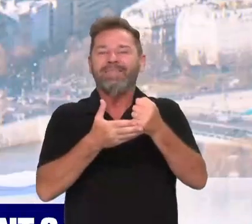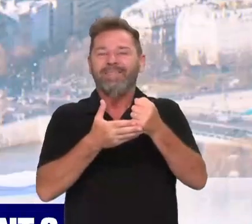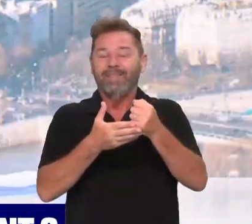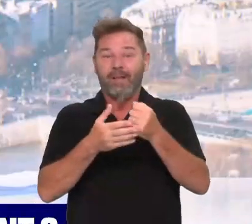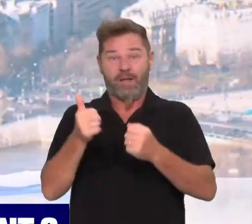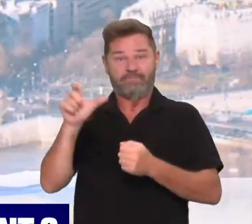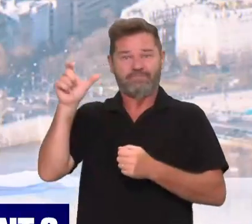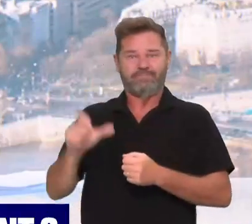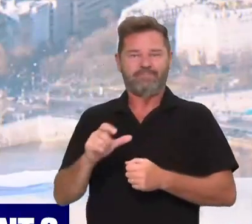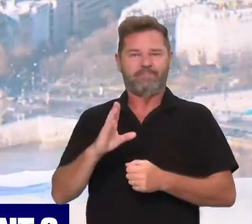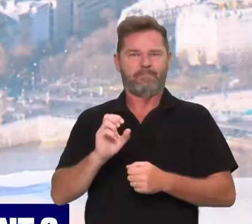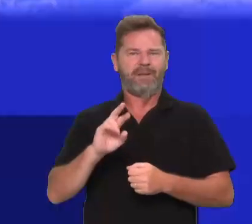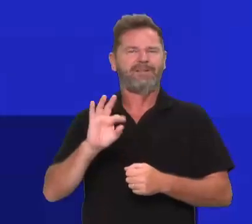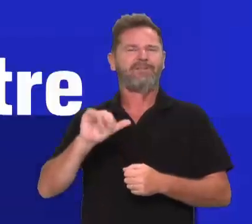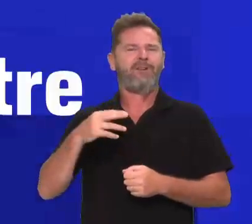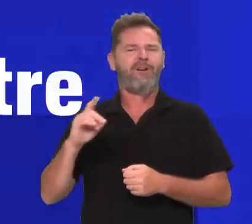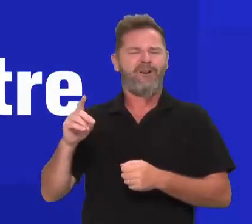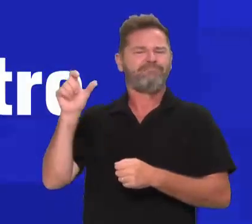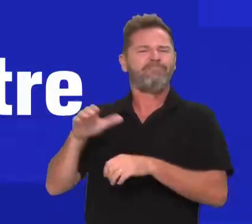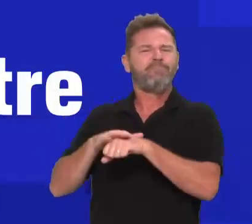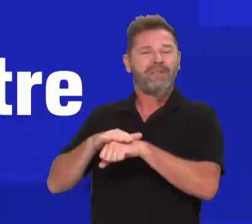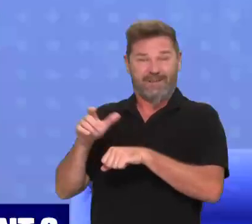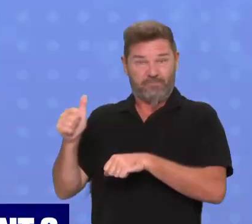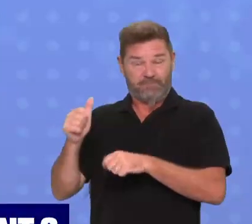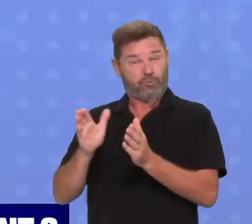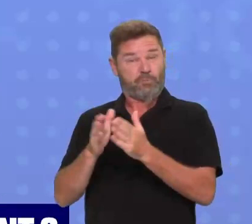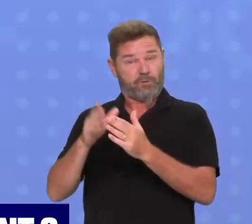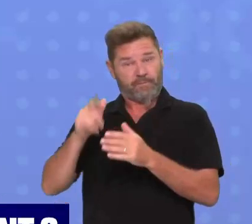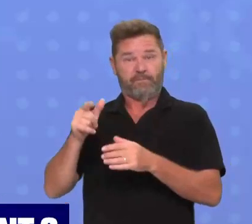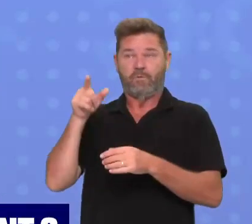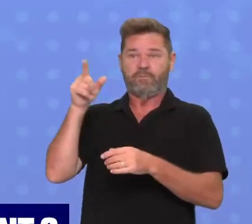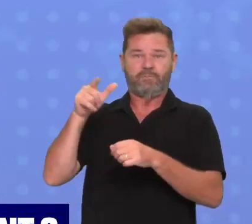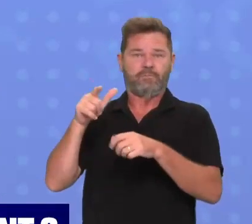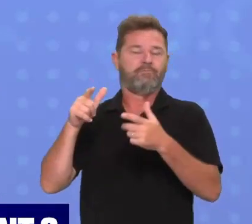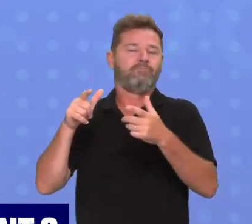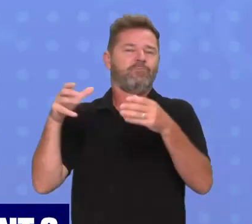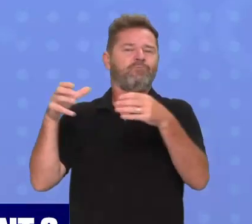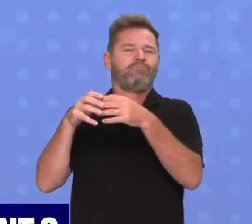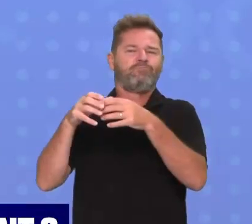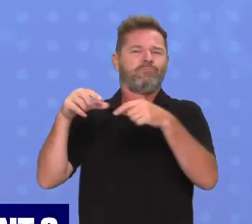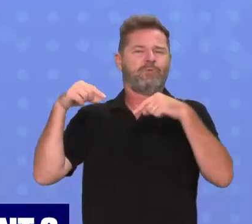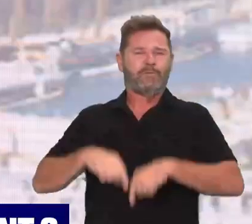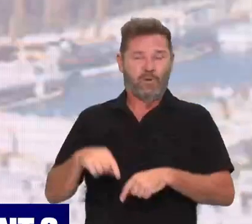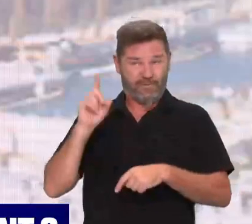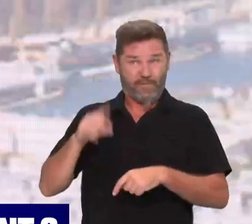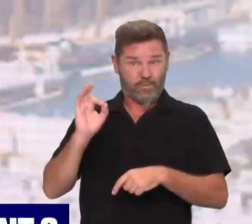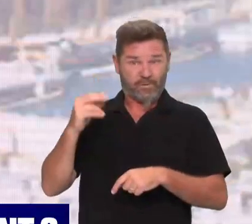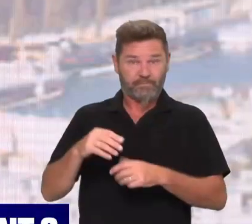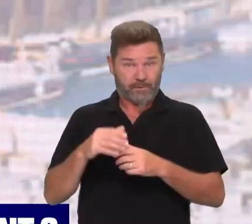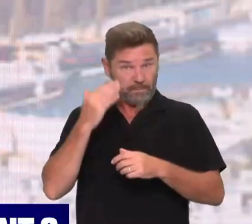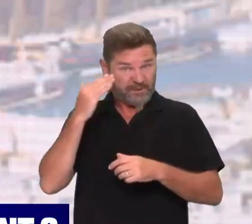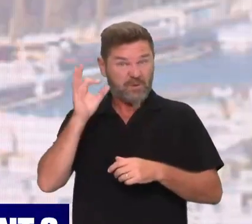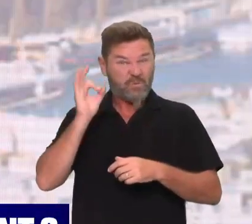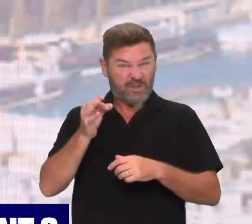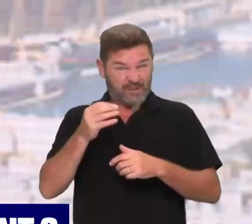demande Xavier Bertrand. Alors cette mesure serait-elle efficace ? Eh bien la réponse est avec Fanny Weck-Schneider. Est-ce que ça peut marcher ? Eh bien pour comparer